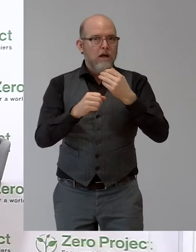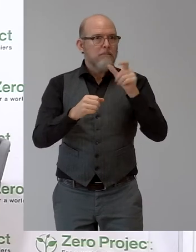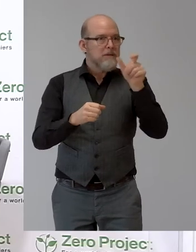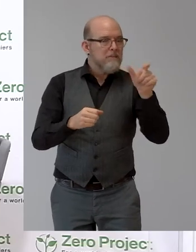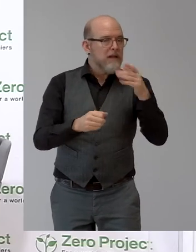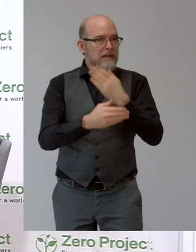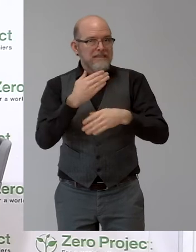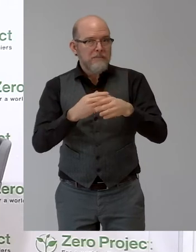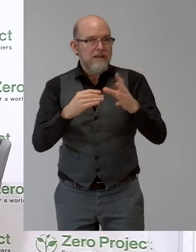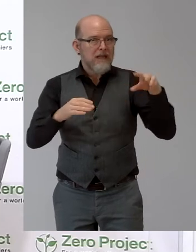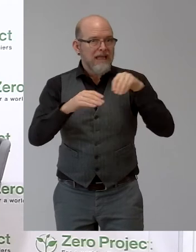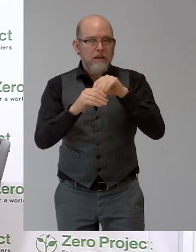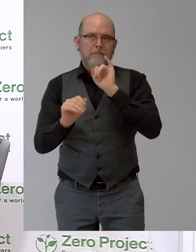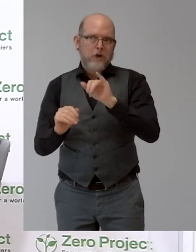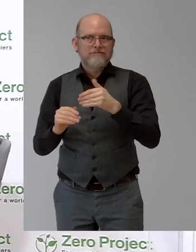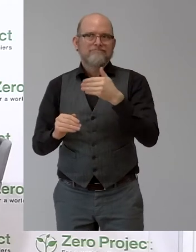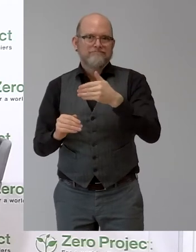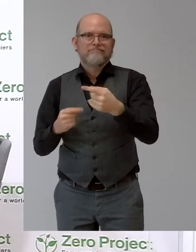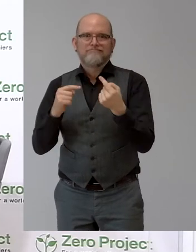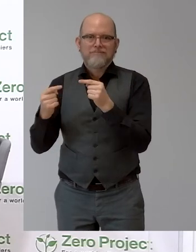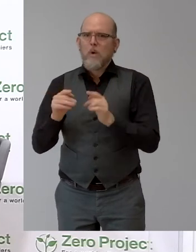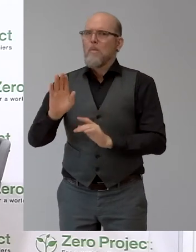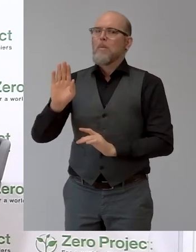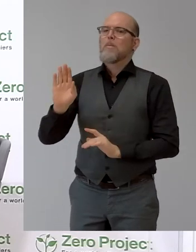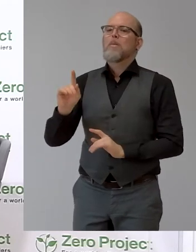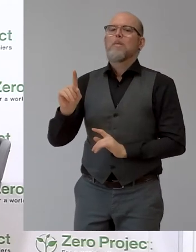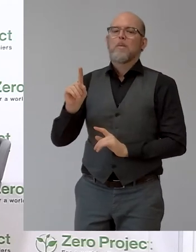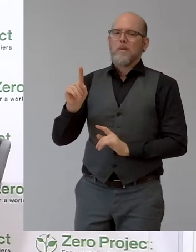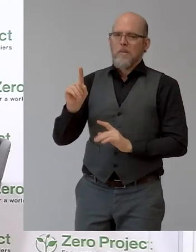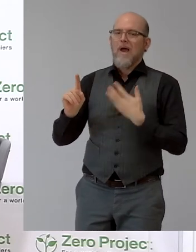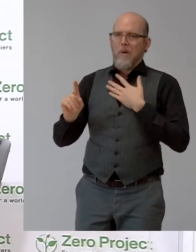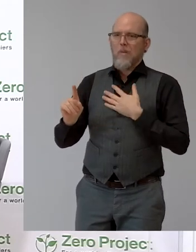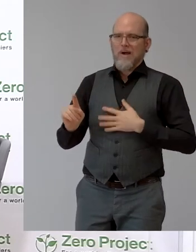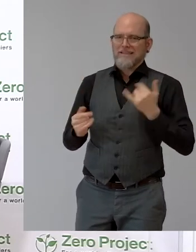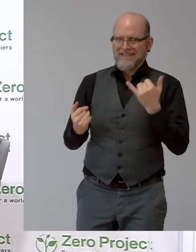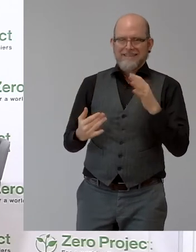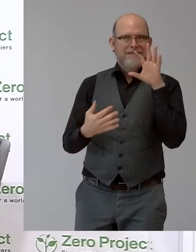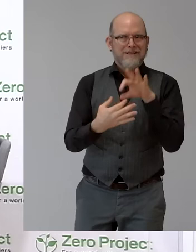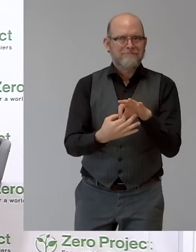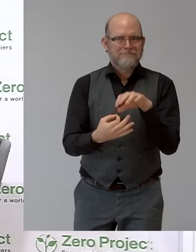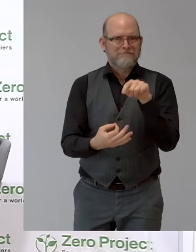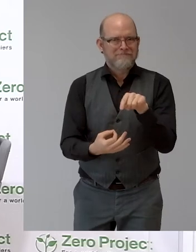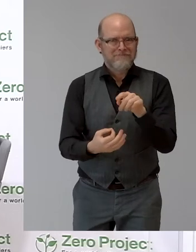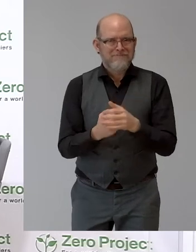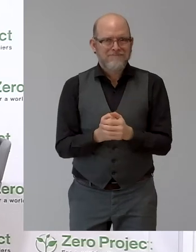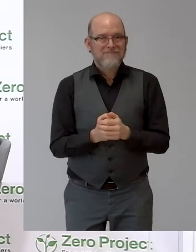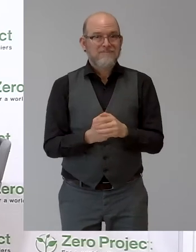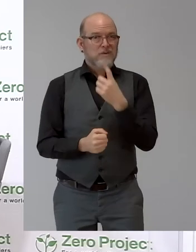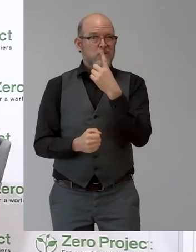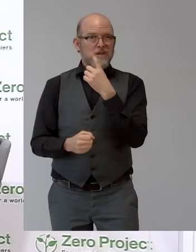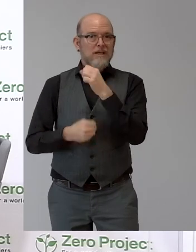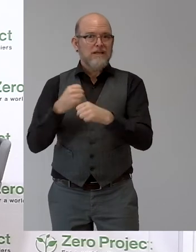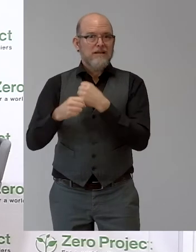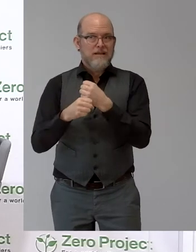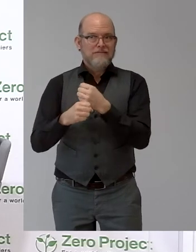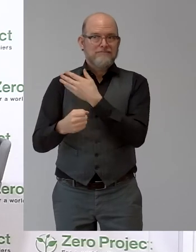beginnen bei diesem Themenblock. Wie offenbart sich denn die Situation jetzt ein Jahr nach dem Ausbruch der Pandemie? Ich kann